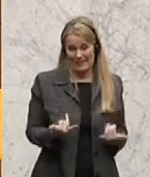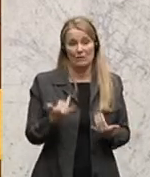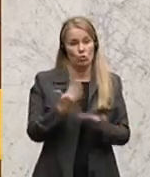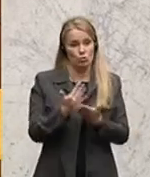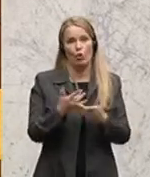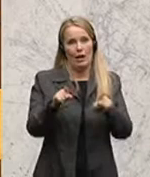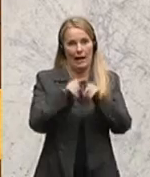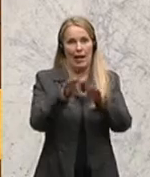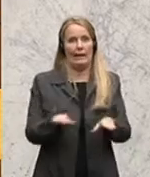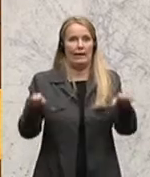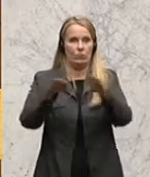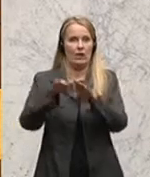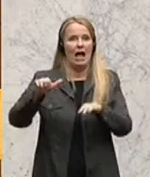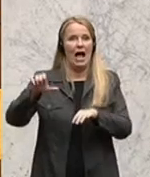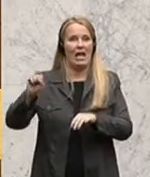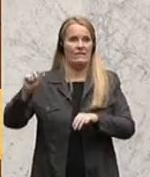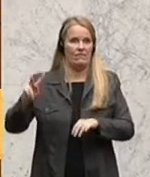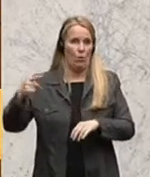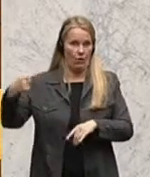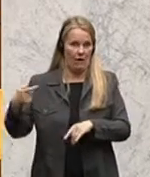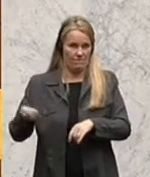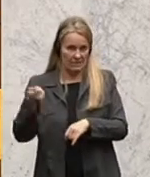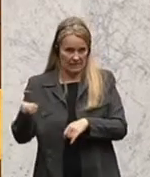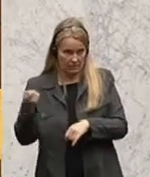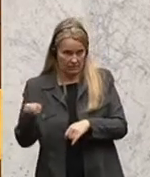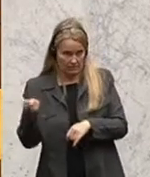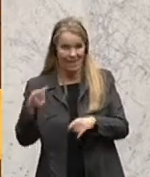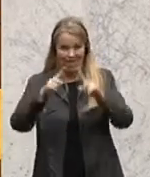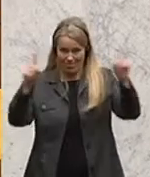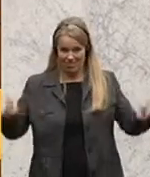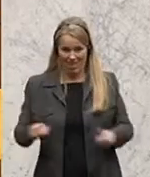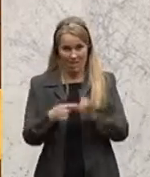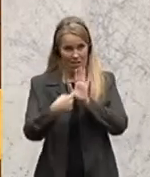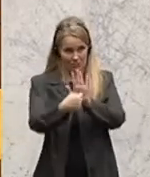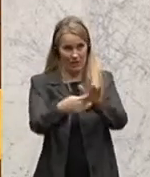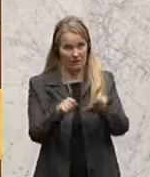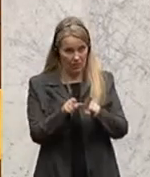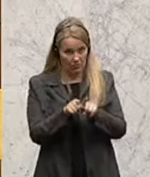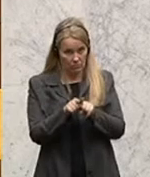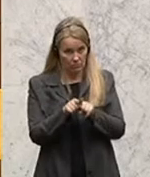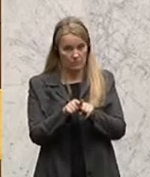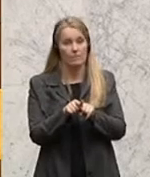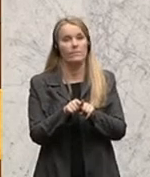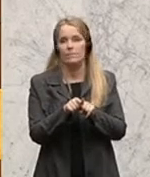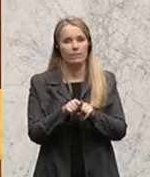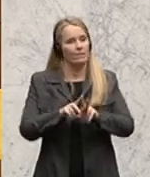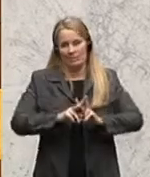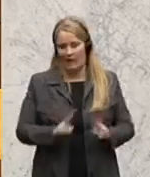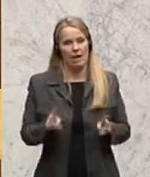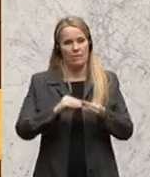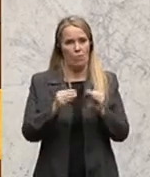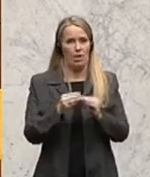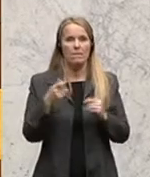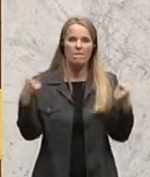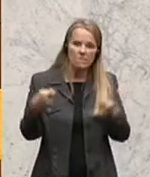schon gleichgestellt sind den ASVG-Versicherten. Und diese Tafel zeigt auch, dass wir dementsprechend kein Problem haben